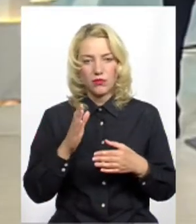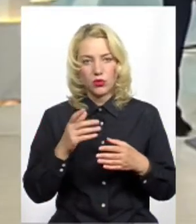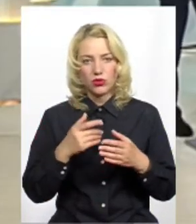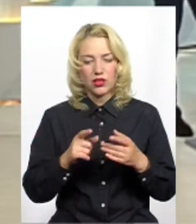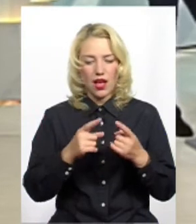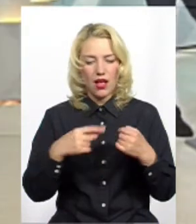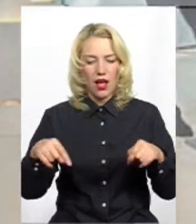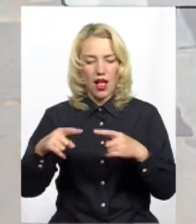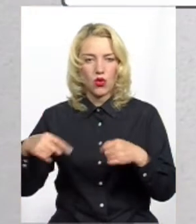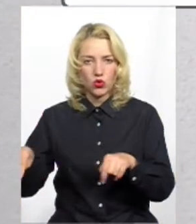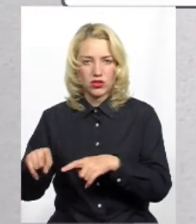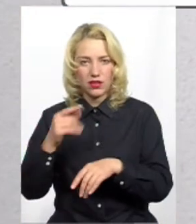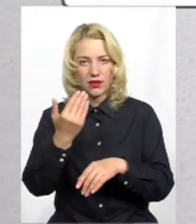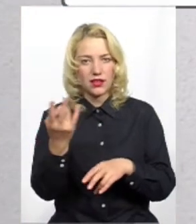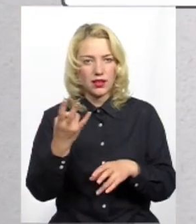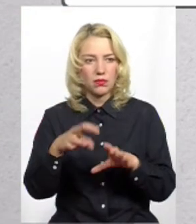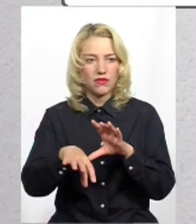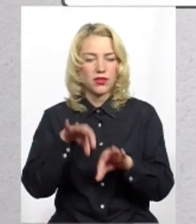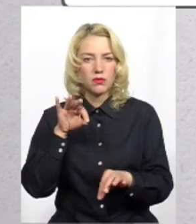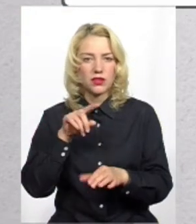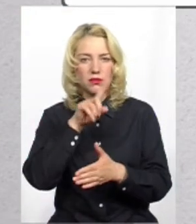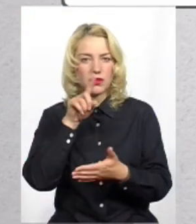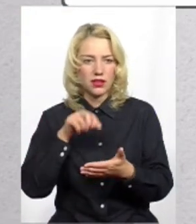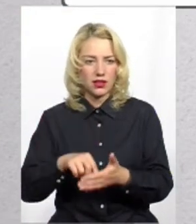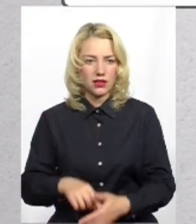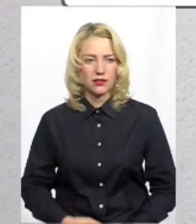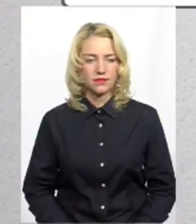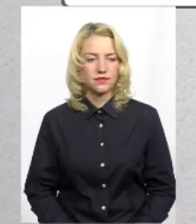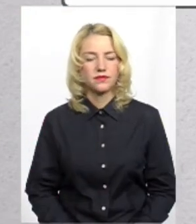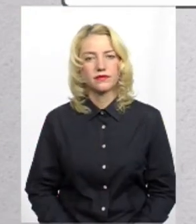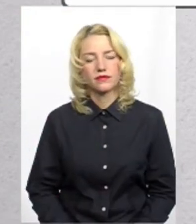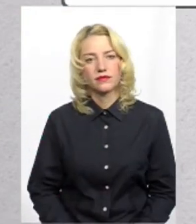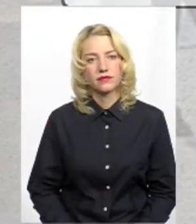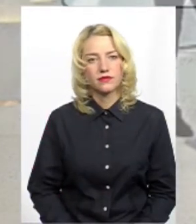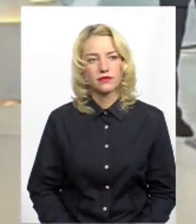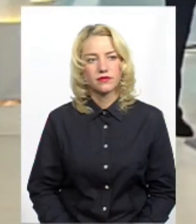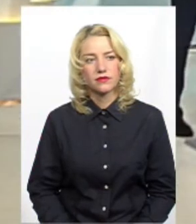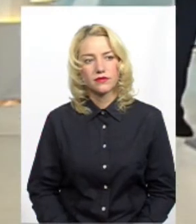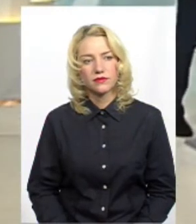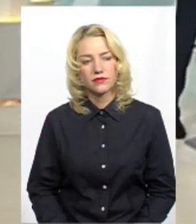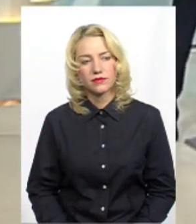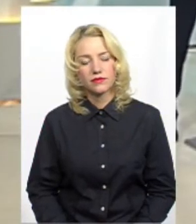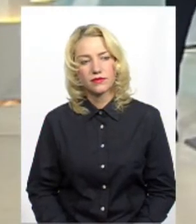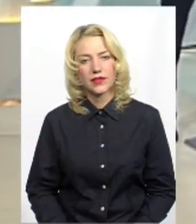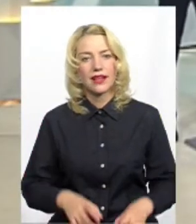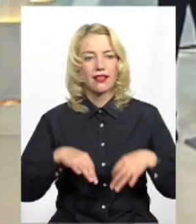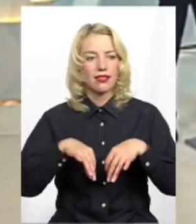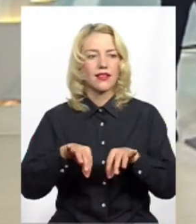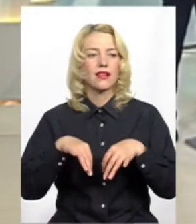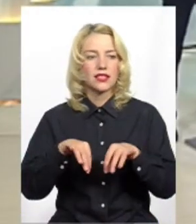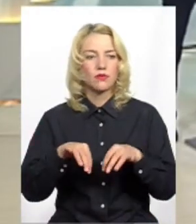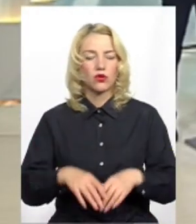галузями. Прошу визначитись із галузі, яка вам найближча. Ну, давайте транспорт. Давайте транспорт.